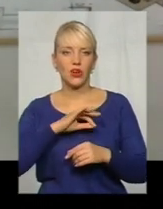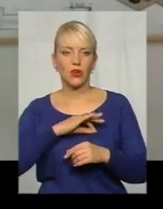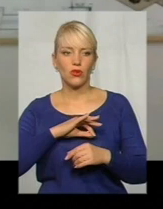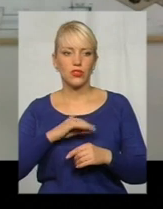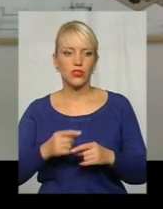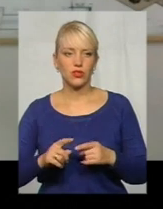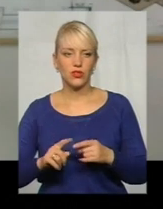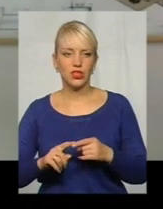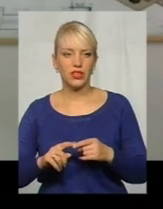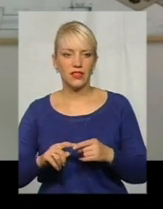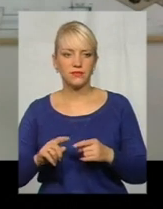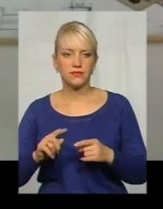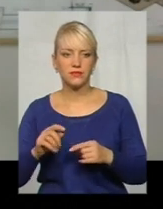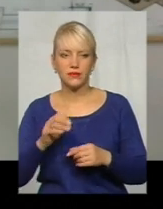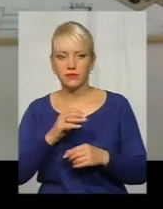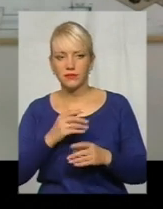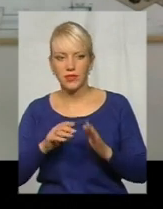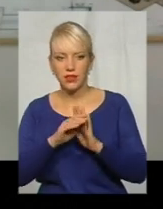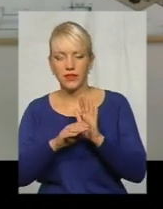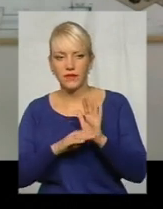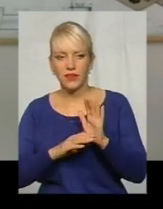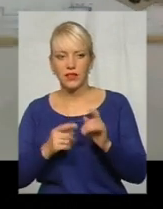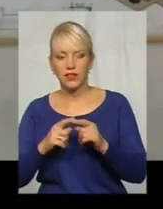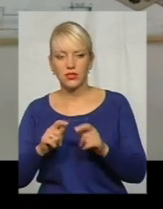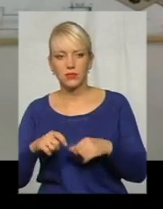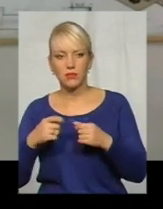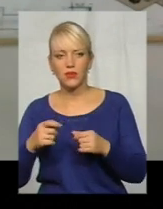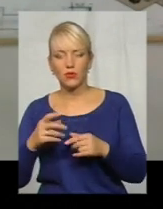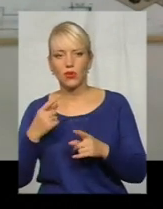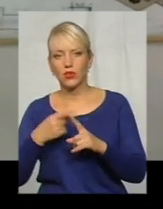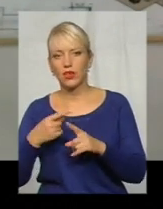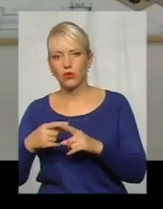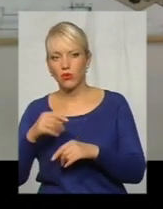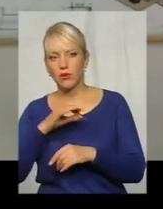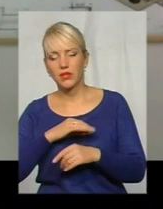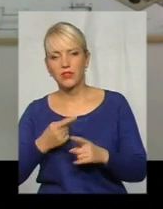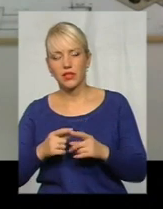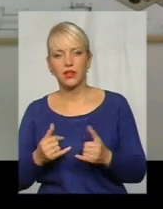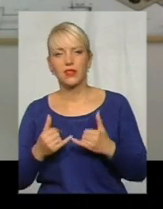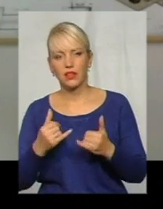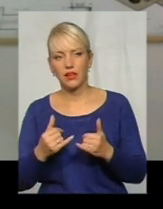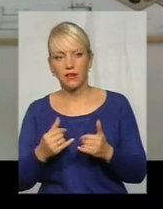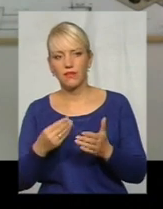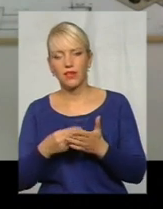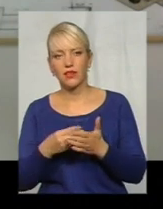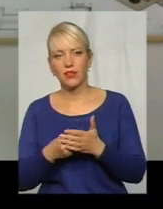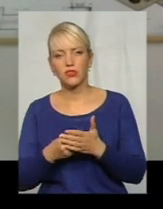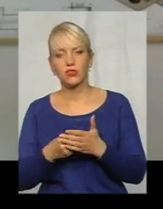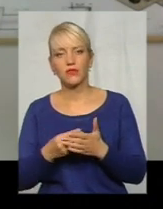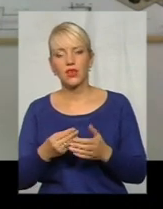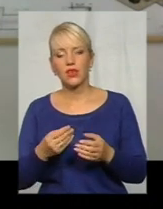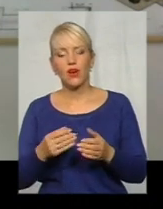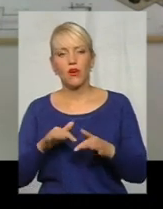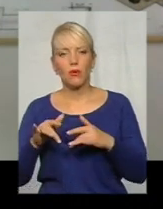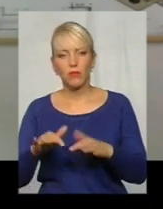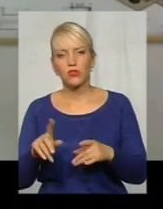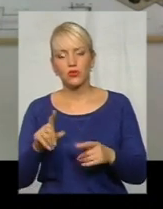передачами суборенду і отримання додаткових прибутків. Що це для фінансової операції? Що суперечить законно? У мене